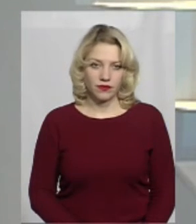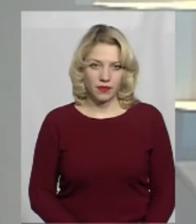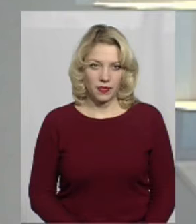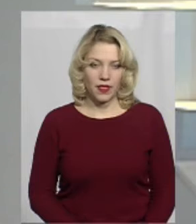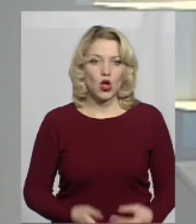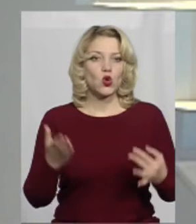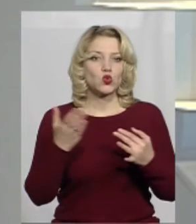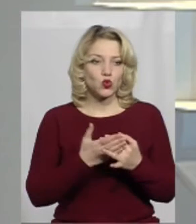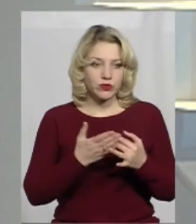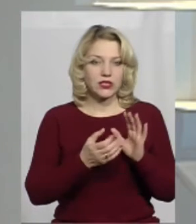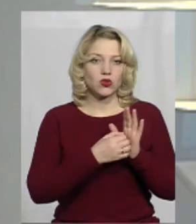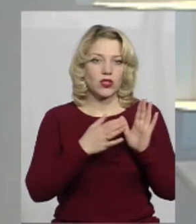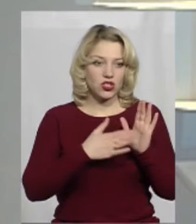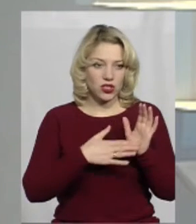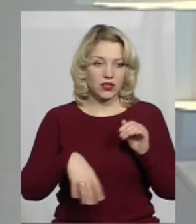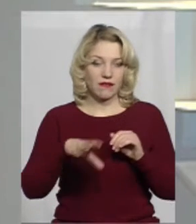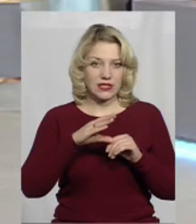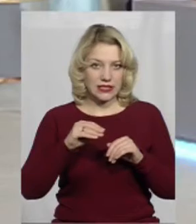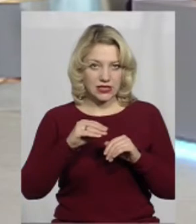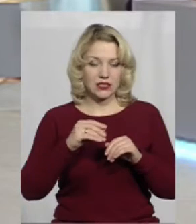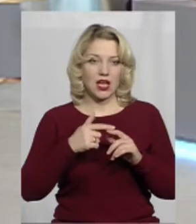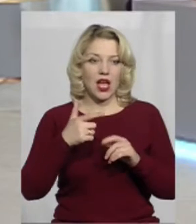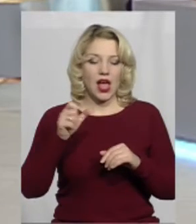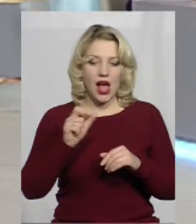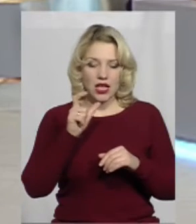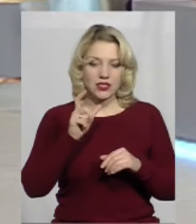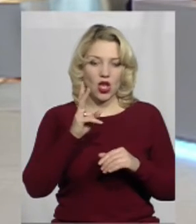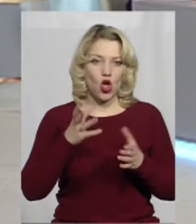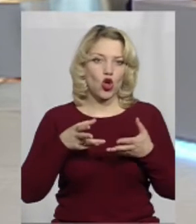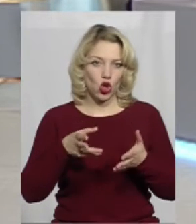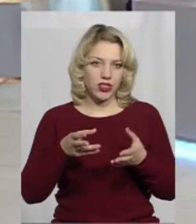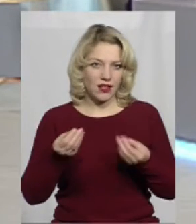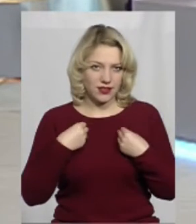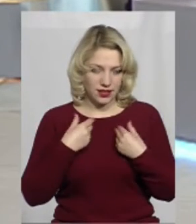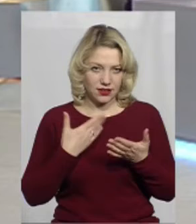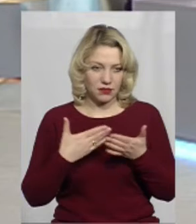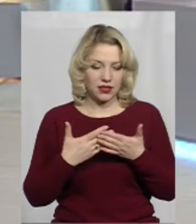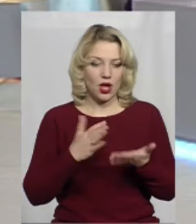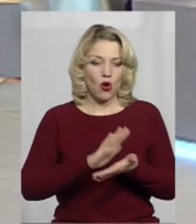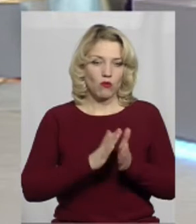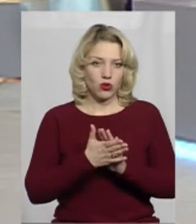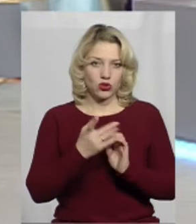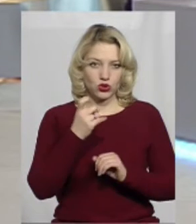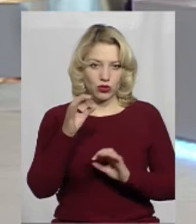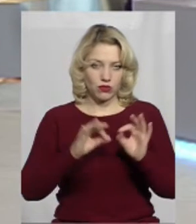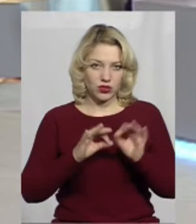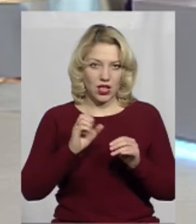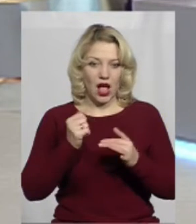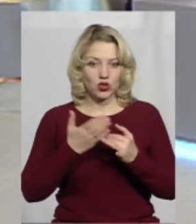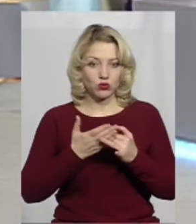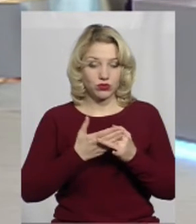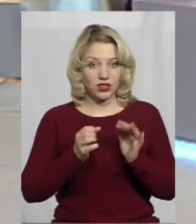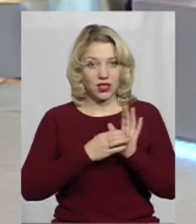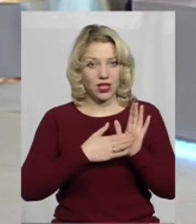Субсидію насчитували на всю, от газка котельня дає, наприклад, положено там 100%, а